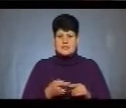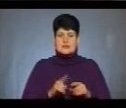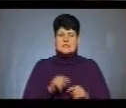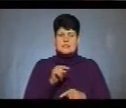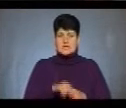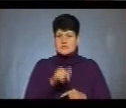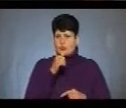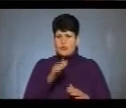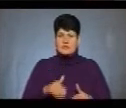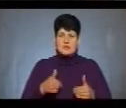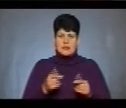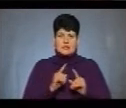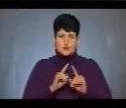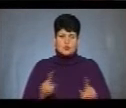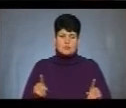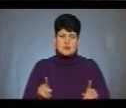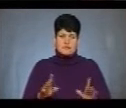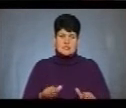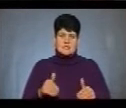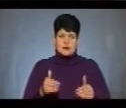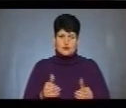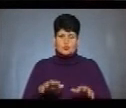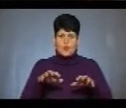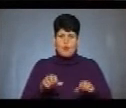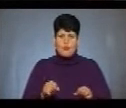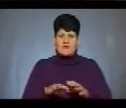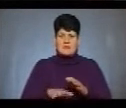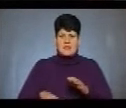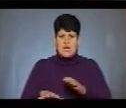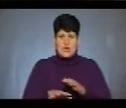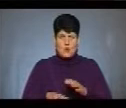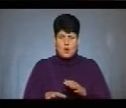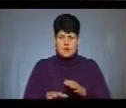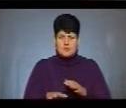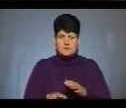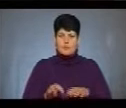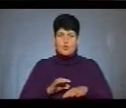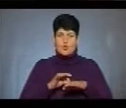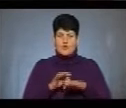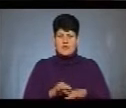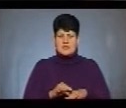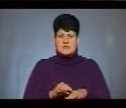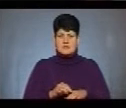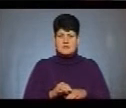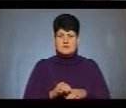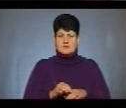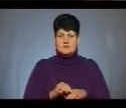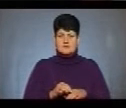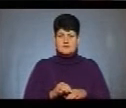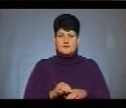надати особливий статус окупованим територіям, провести амністію